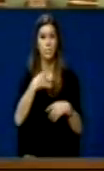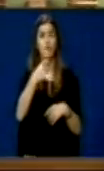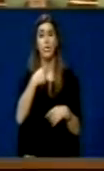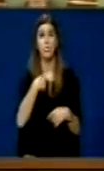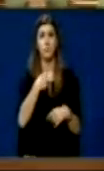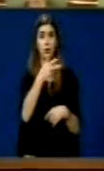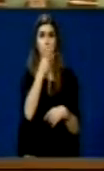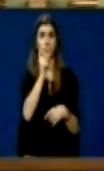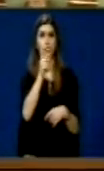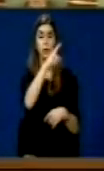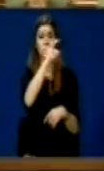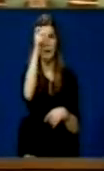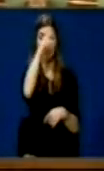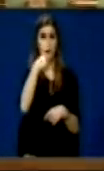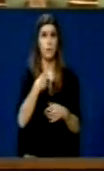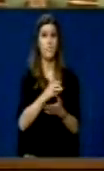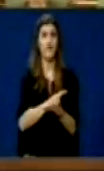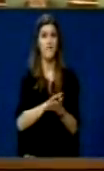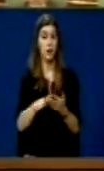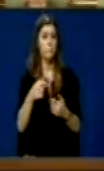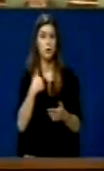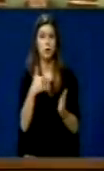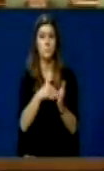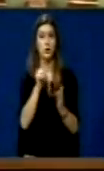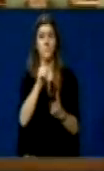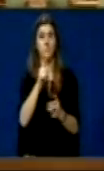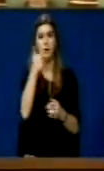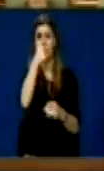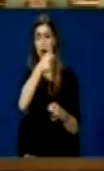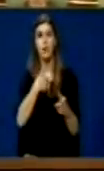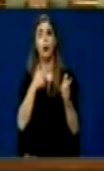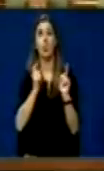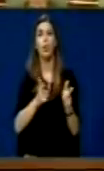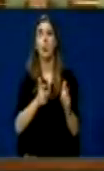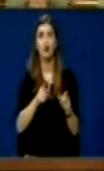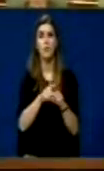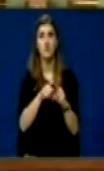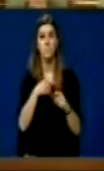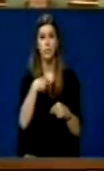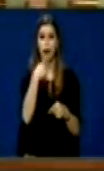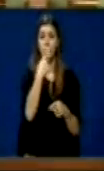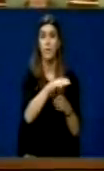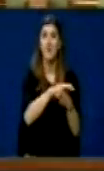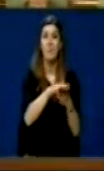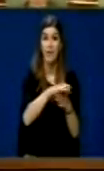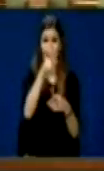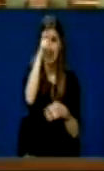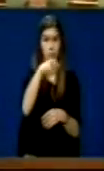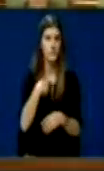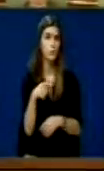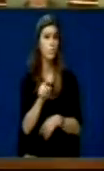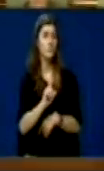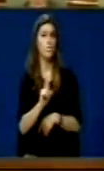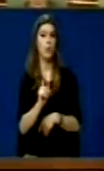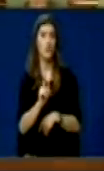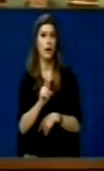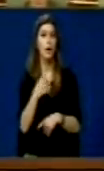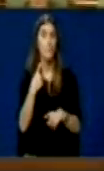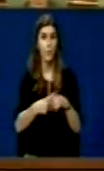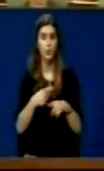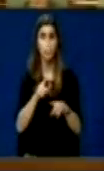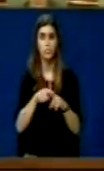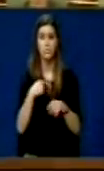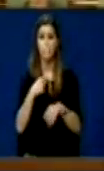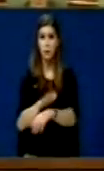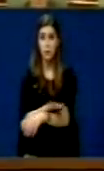falte, të ma amnistante, ato që fa ka më dërgjatë kohës, përshkak se unë nuk e kërkoj falje Serbis dhe rridimisht për dejë sa nuk në dijen